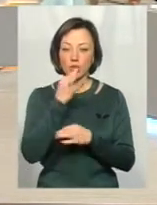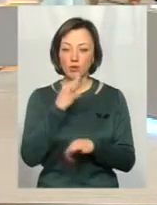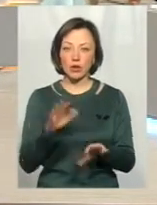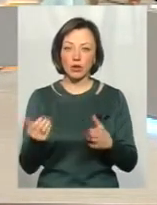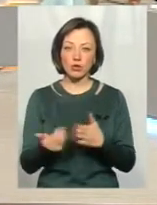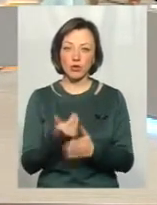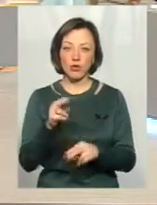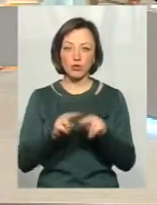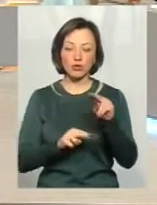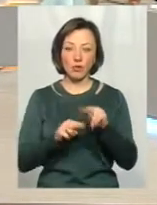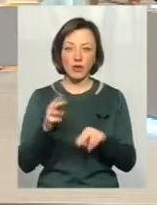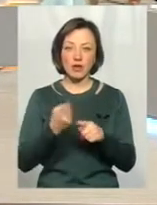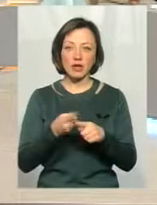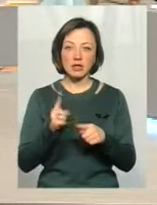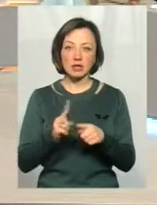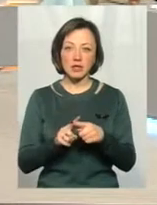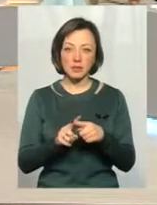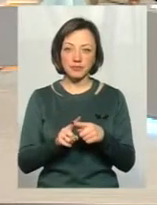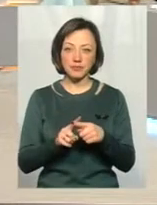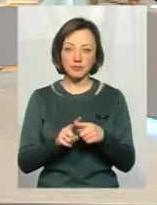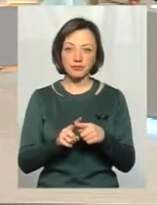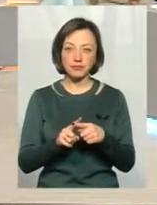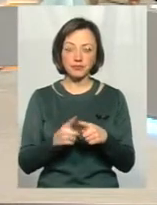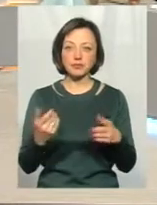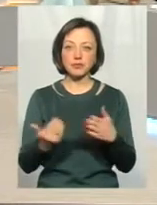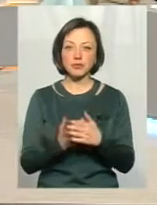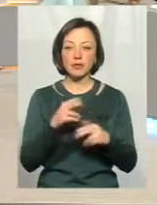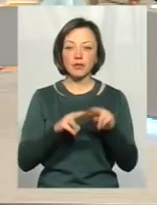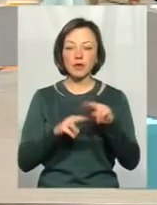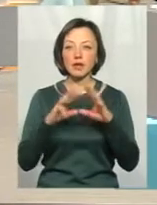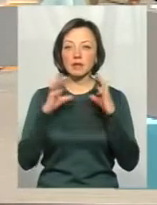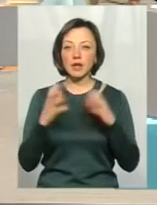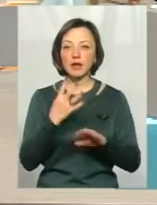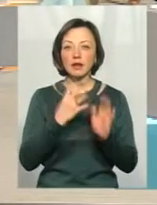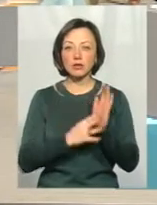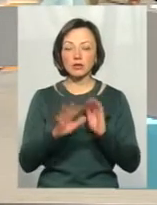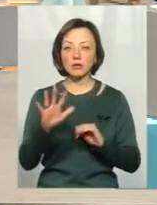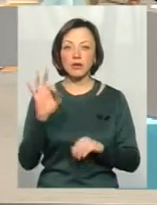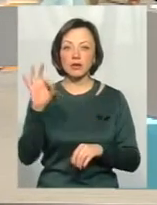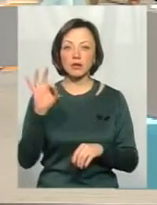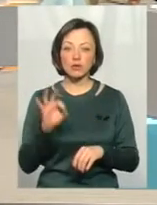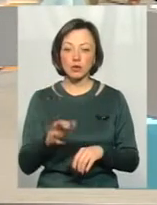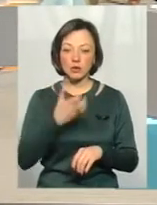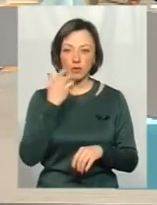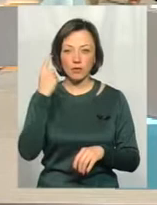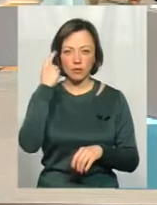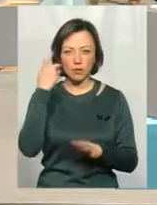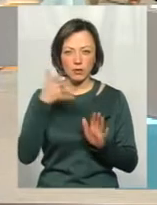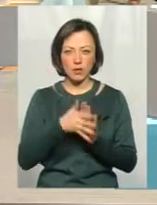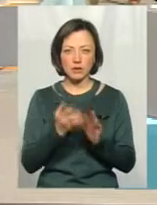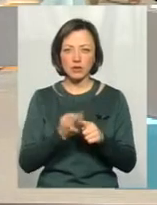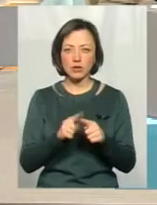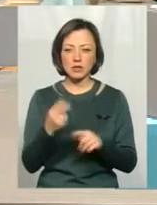новобудова, це новобудова, в якій зберігається 95% тепла. Вдумайтеся цю цифру,